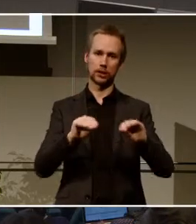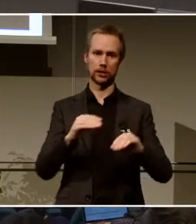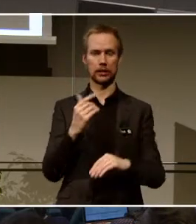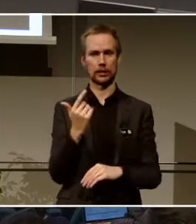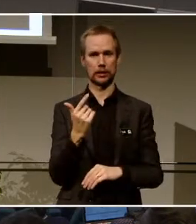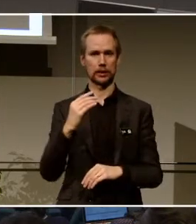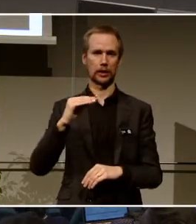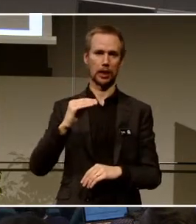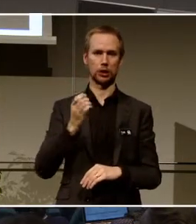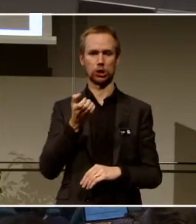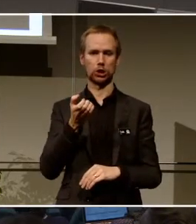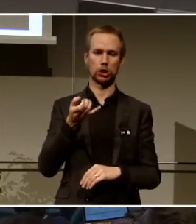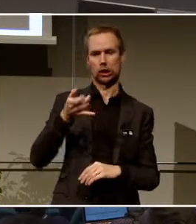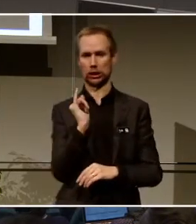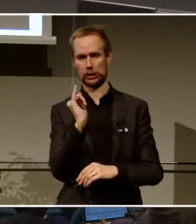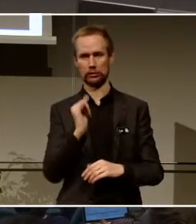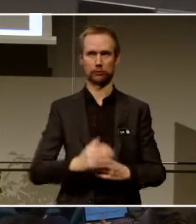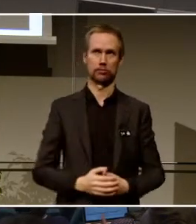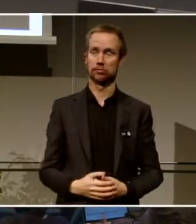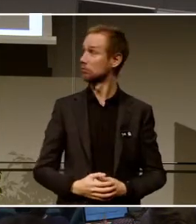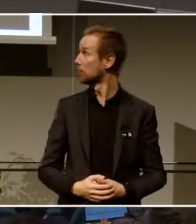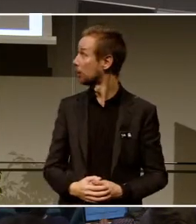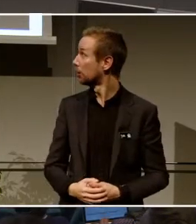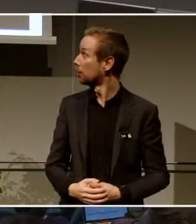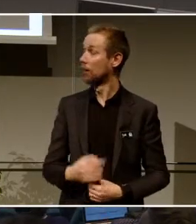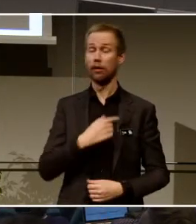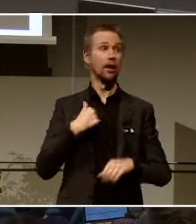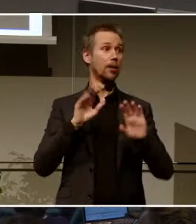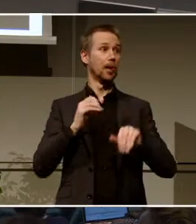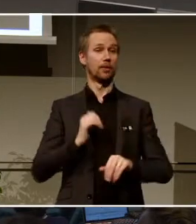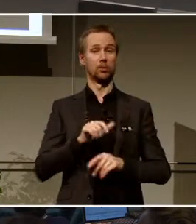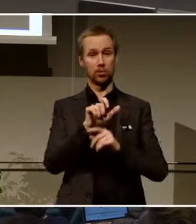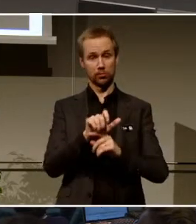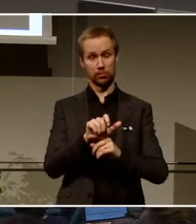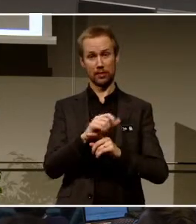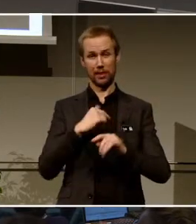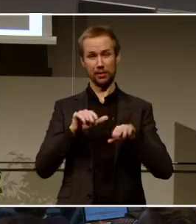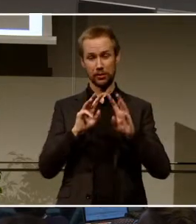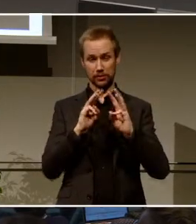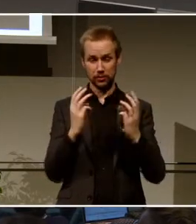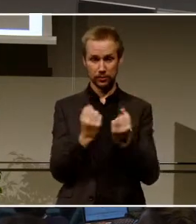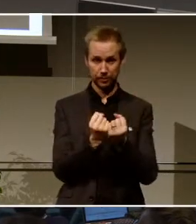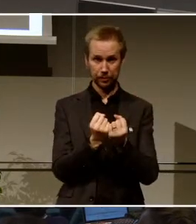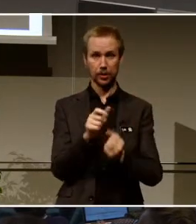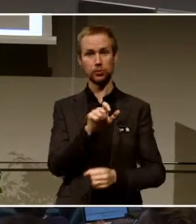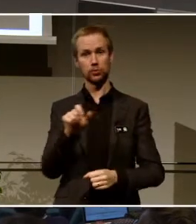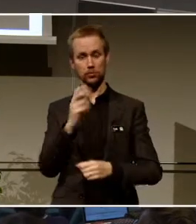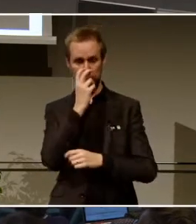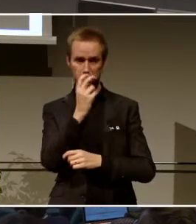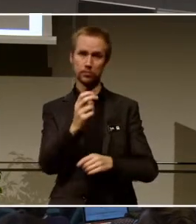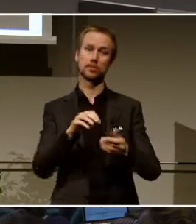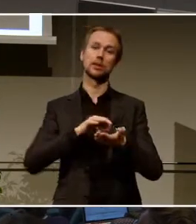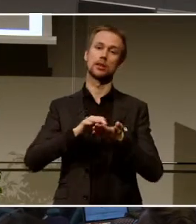Vi har använt honom till exempel när vi har haft en workshop. Där våra besökare fick skriva haiku-dikter.